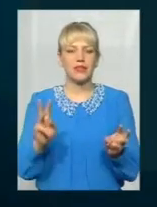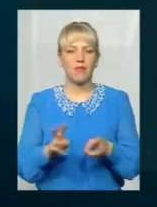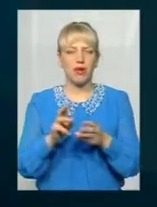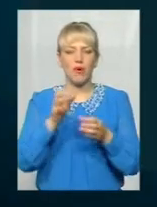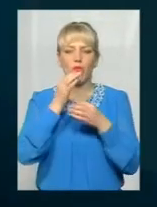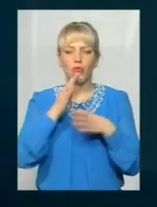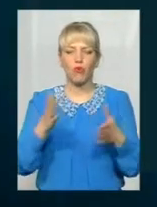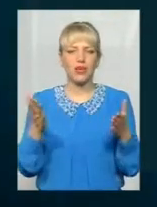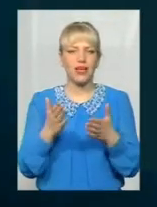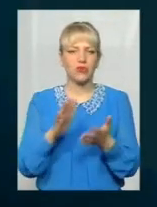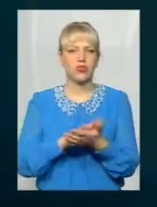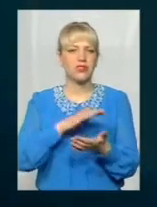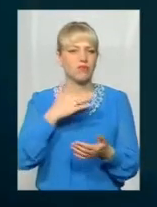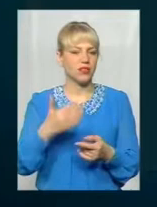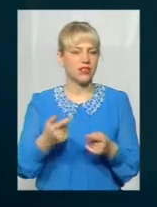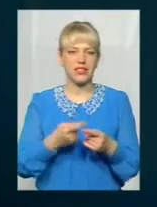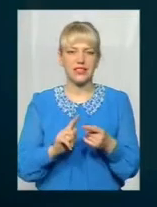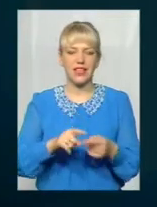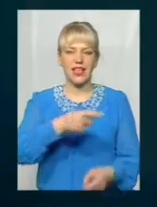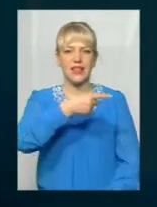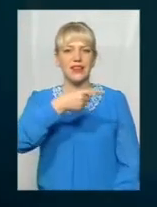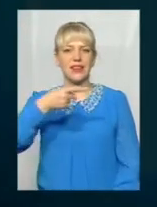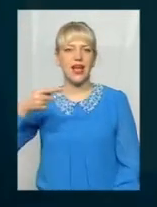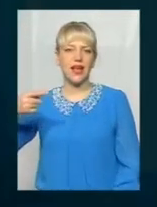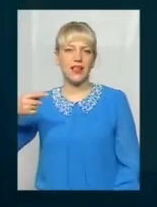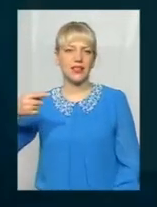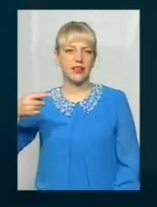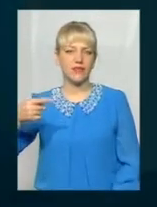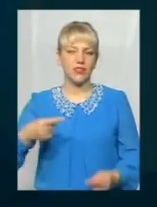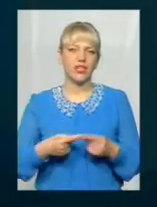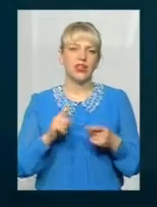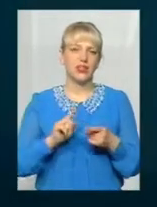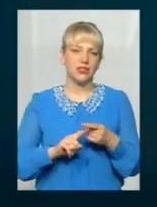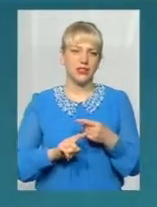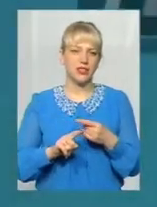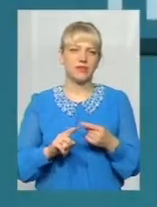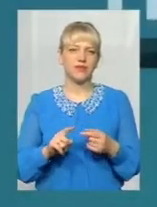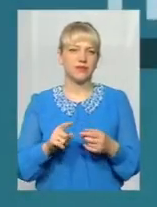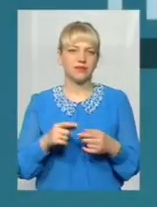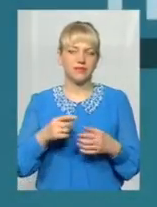не можемо. Це негативний фактор і свого роду дикість.